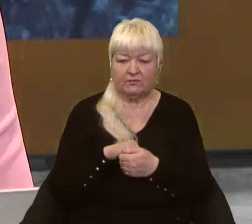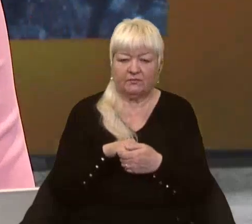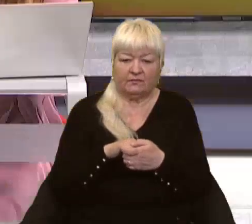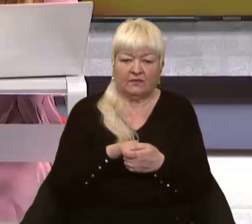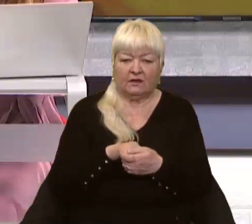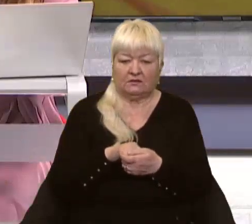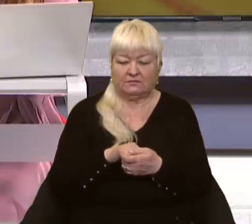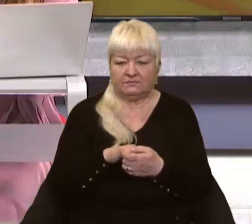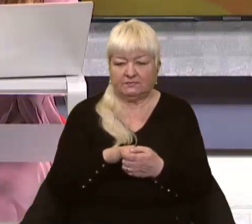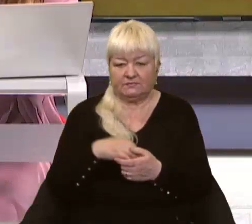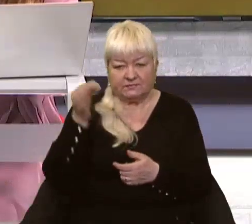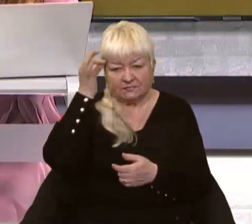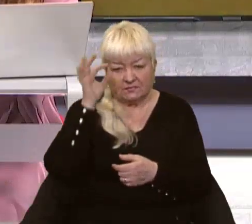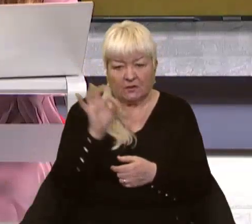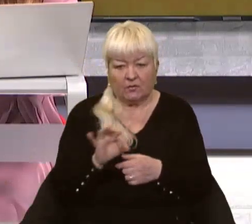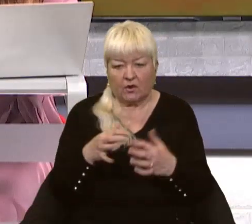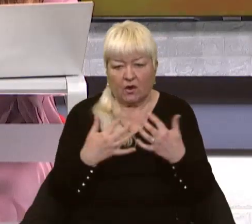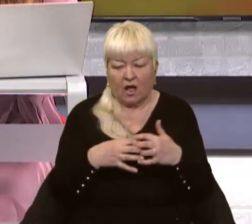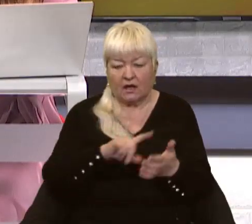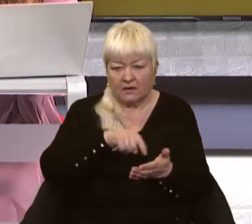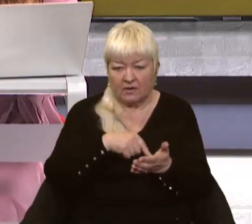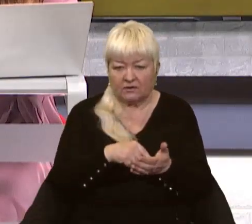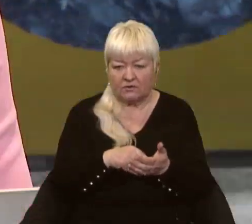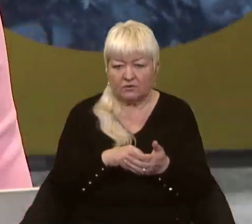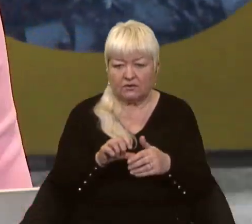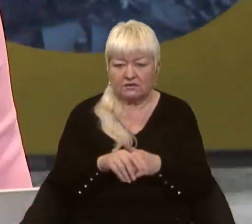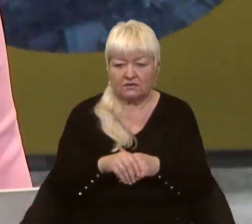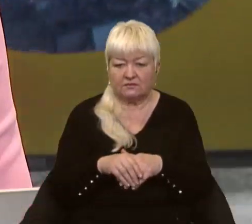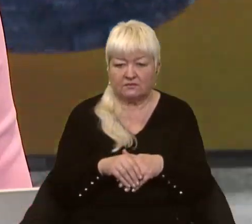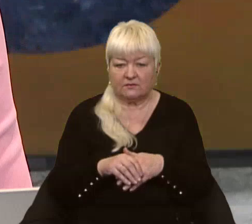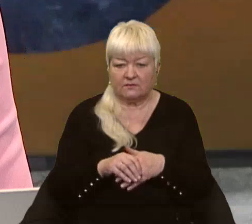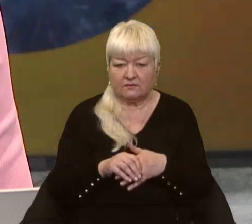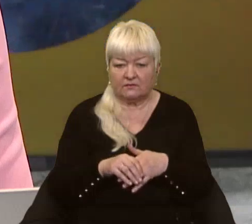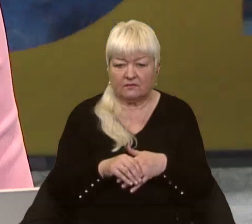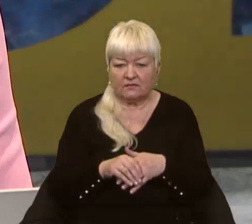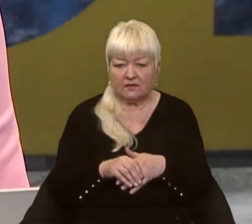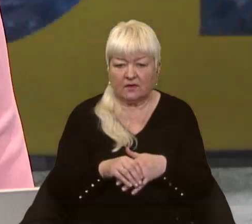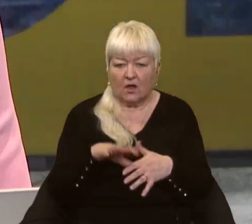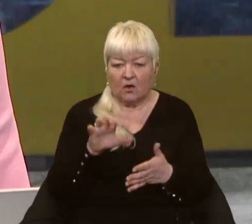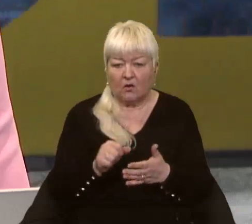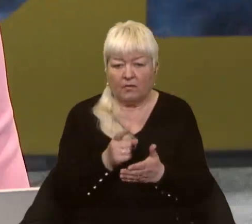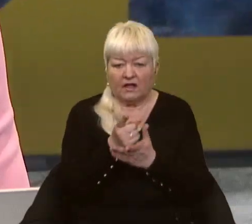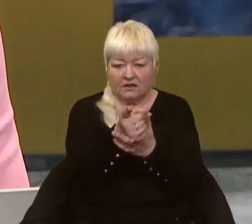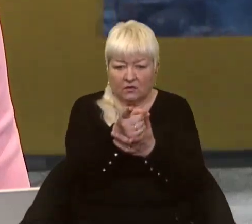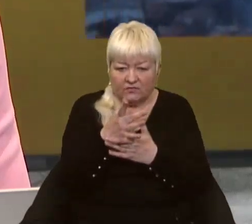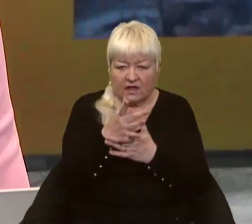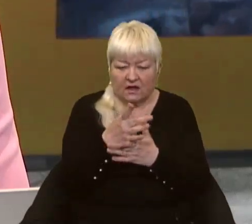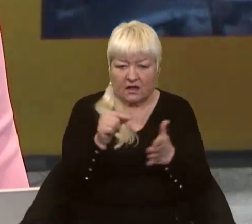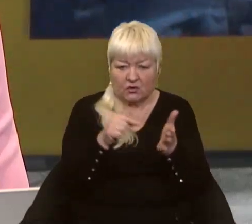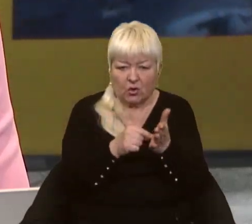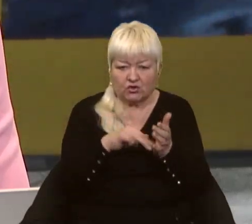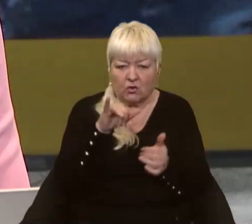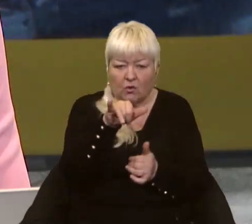Ну, згадали ми про Краматорськ. В Краматорську, де окупанти вдарили точкою У,